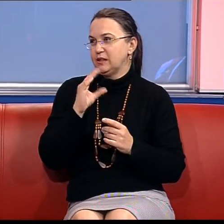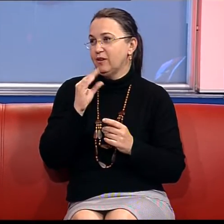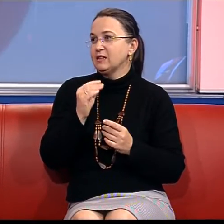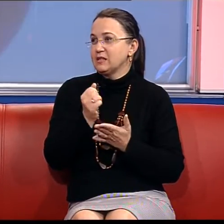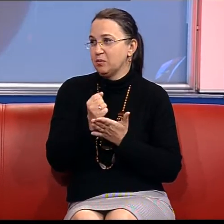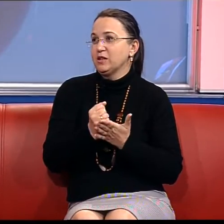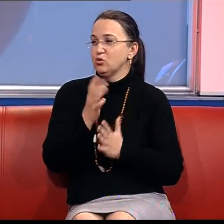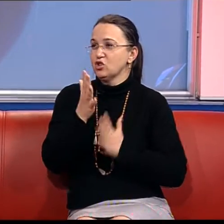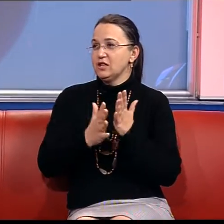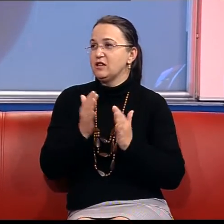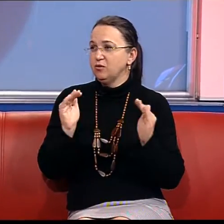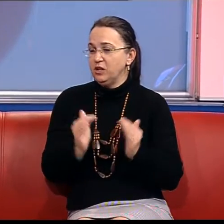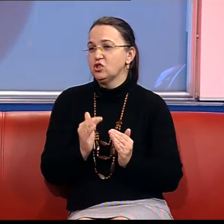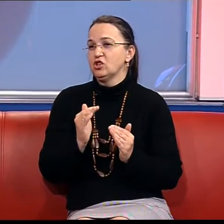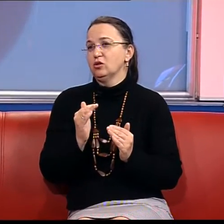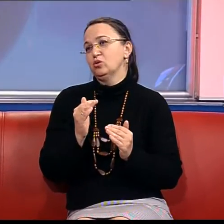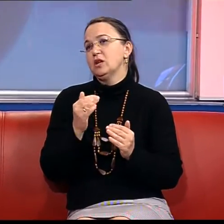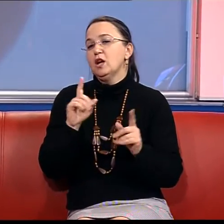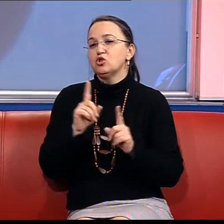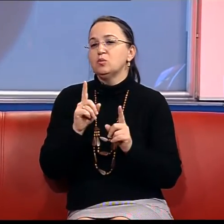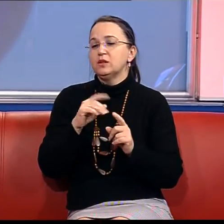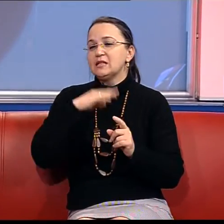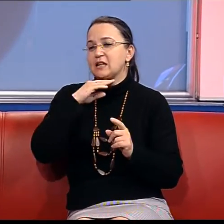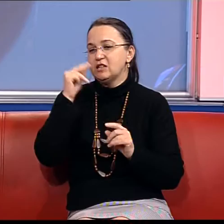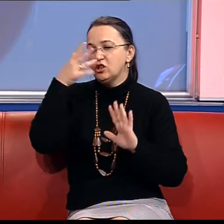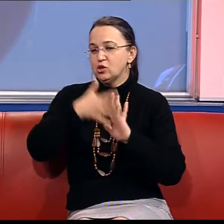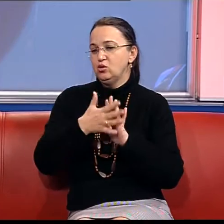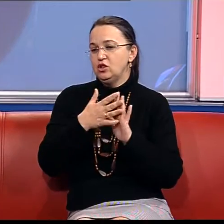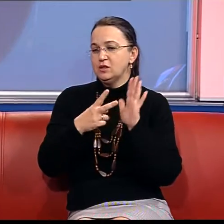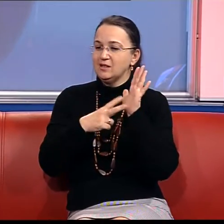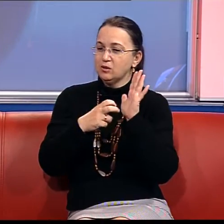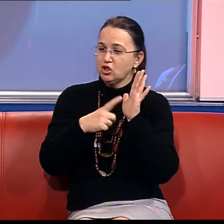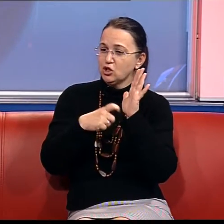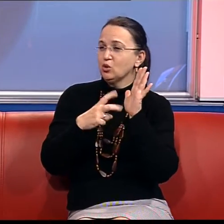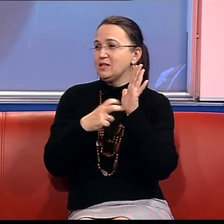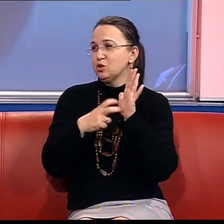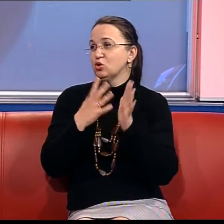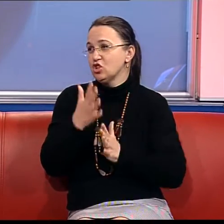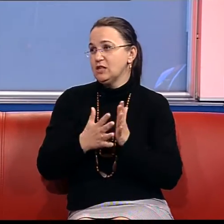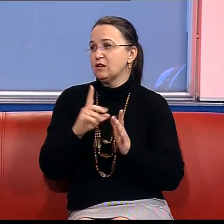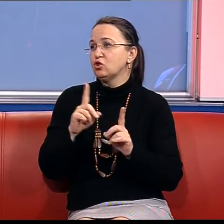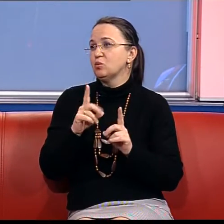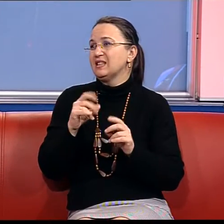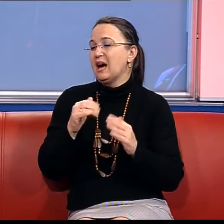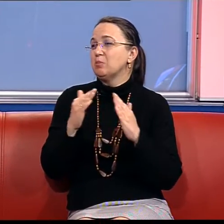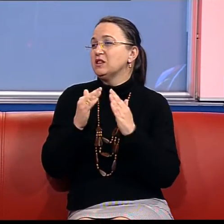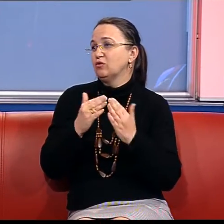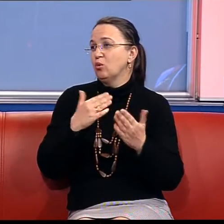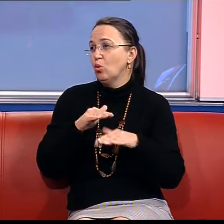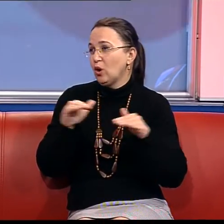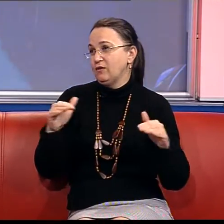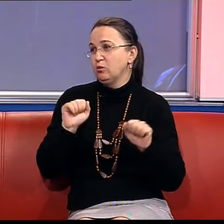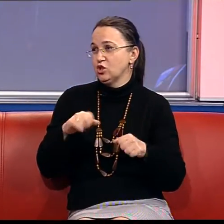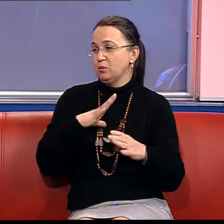словарний запас То есть жестов менше То есть, чтобы достаточно изучить 600-700 жестов Чтобы на